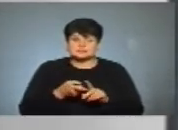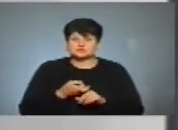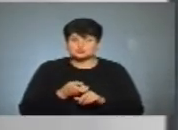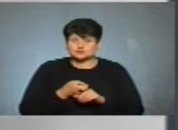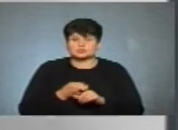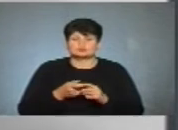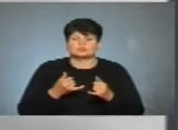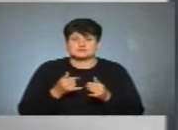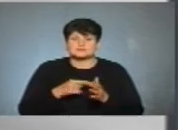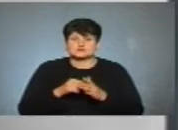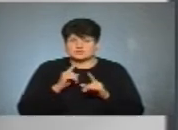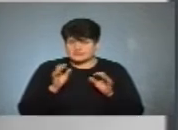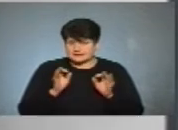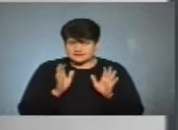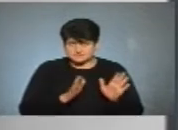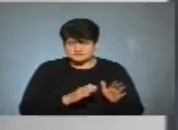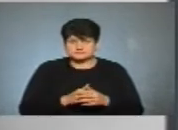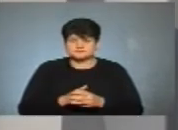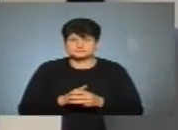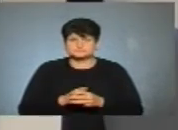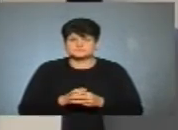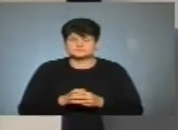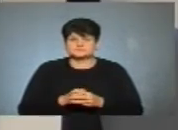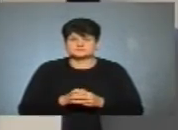депутатів міської ради? Ні. Фактично ніяк. Ціла є.